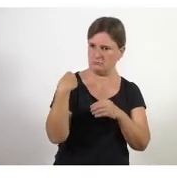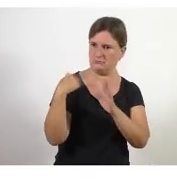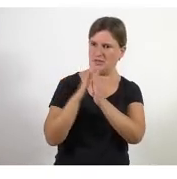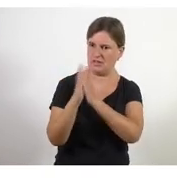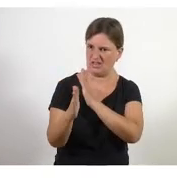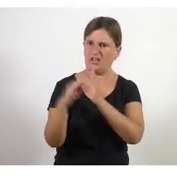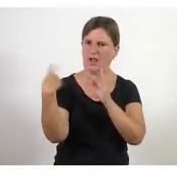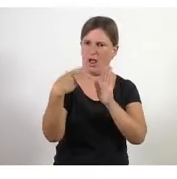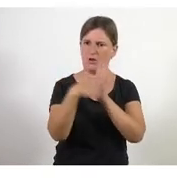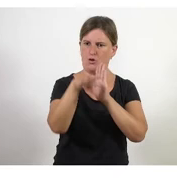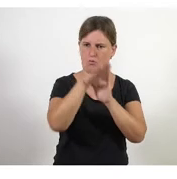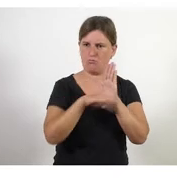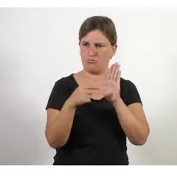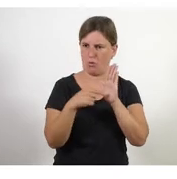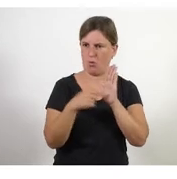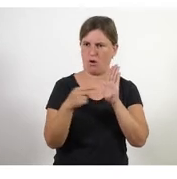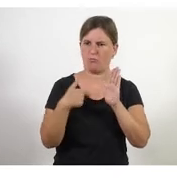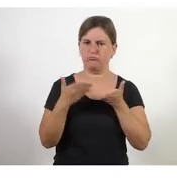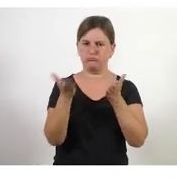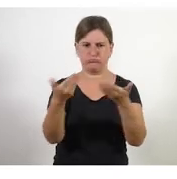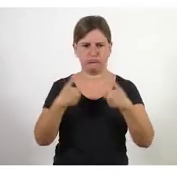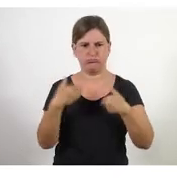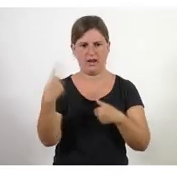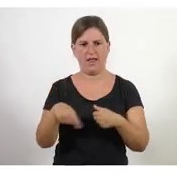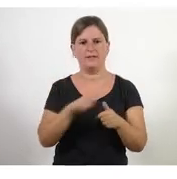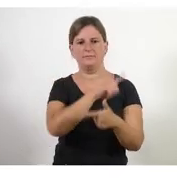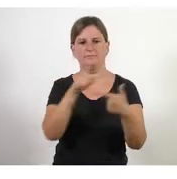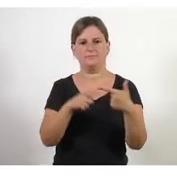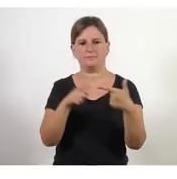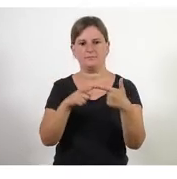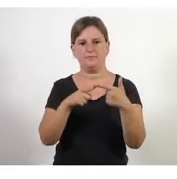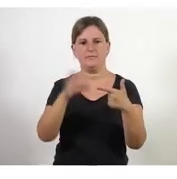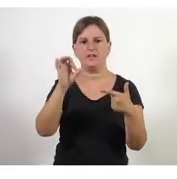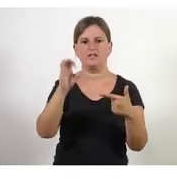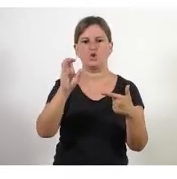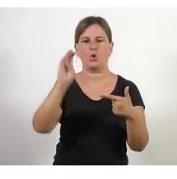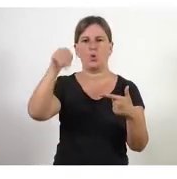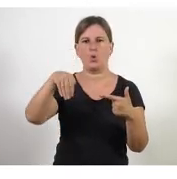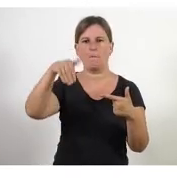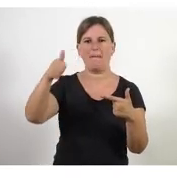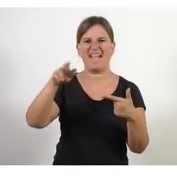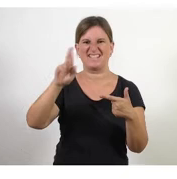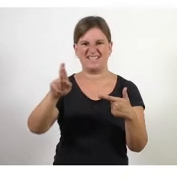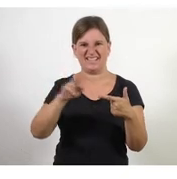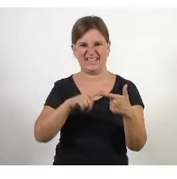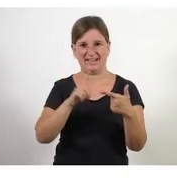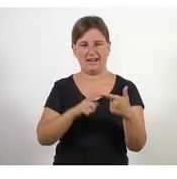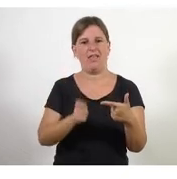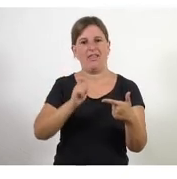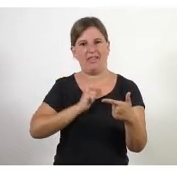de voluntariat hi ha una segona figura que es diu Scrum Master que és la persona que facilita que fem Scrum